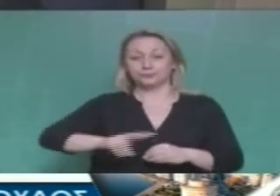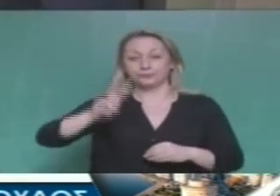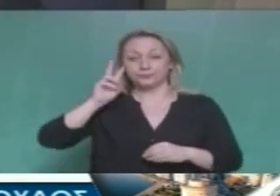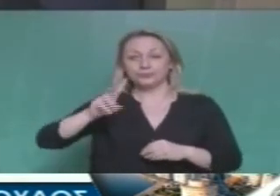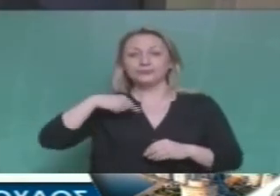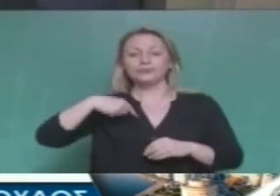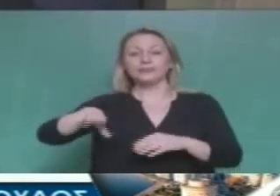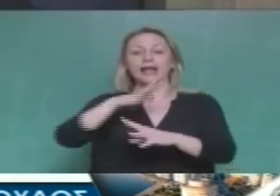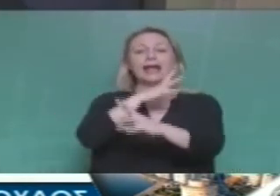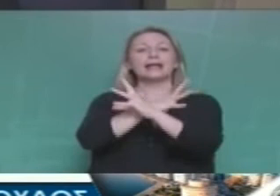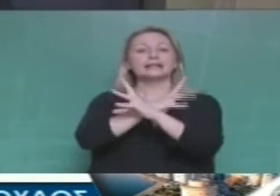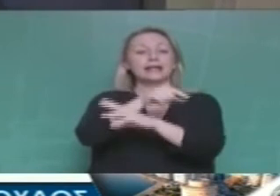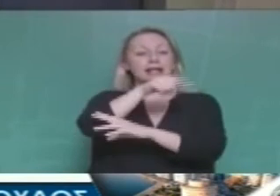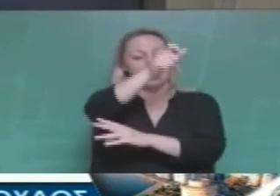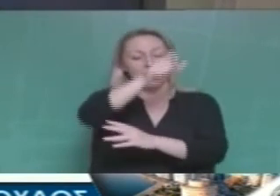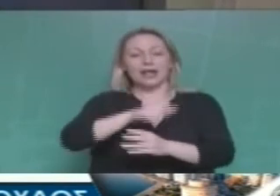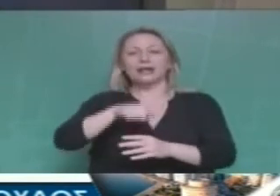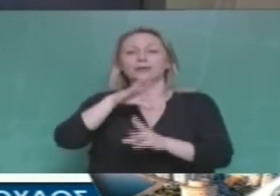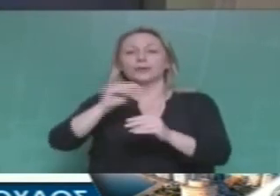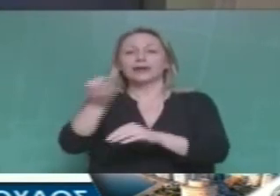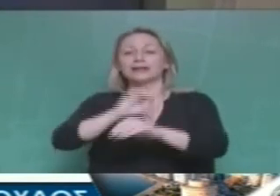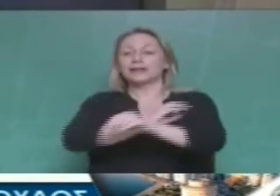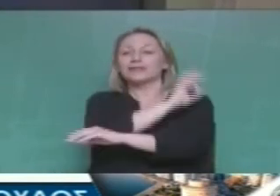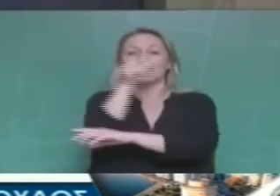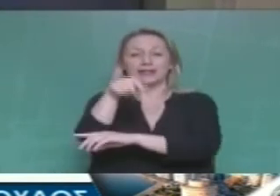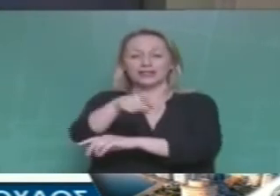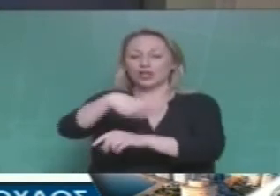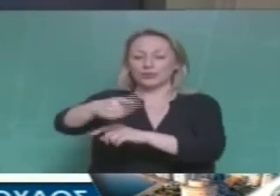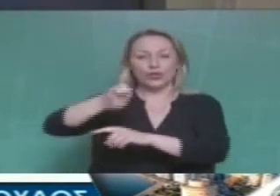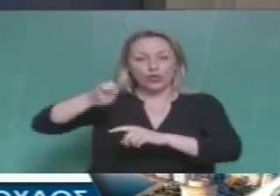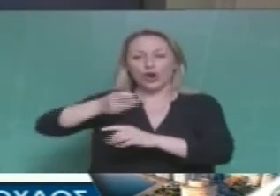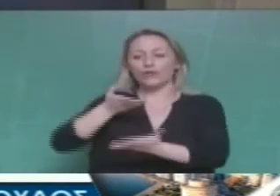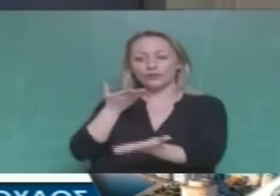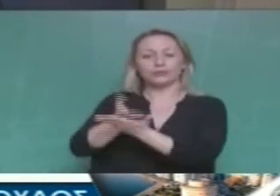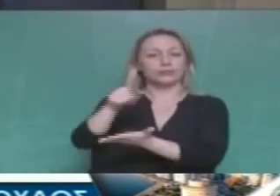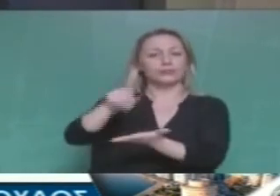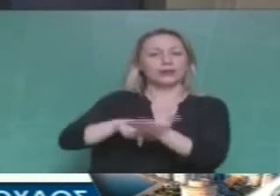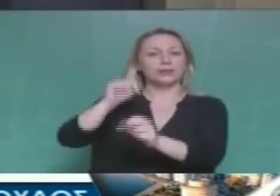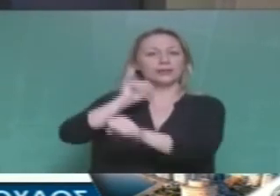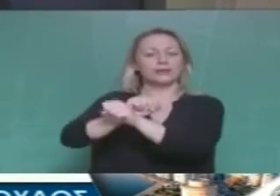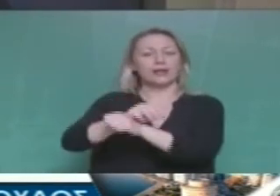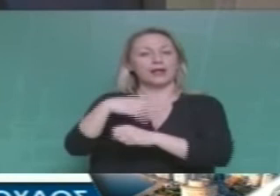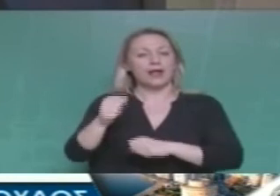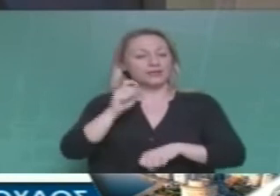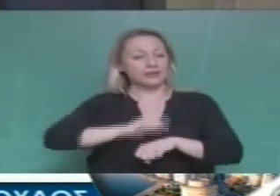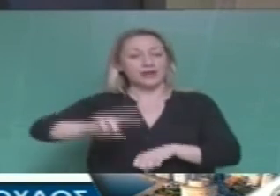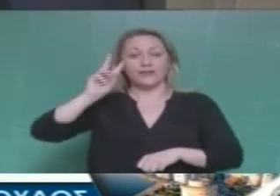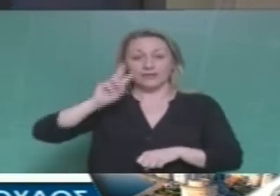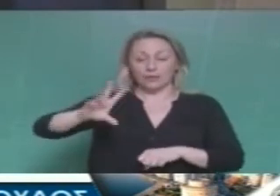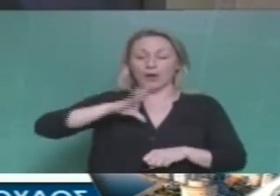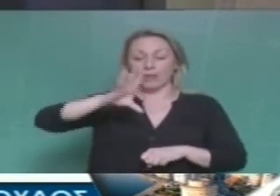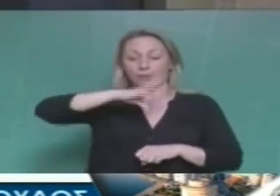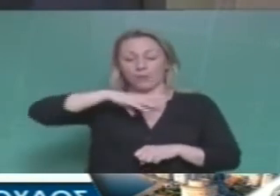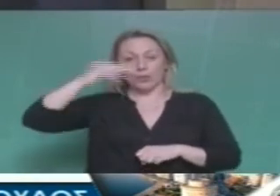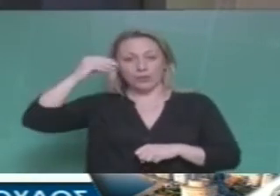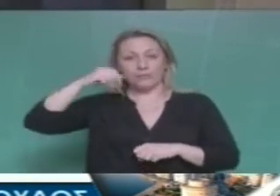αγγελίας για τους χρυσαυγίτες δολοφόνους παίρνουν θάρρος ότι κάποιοι δίθενε λιναράδες μπορεί να έχασαν από τη βουλή